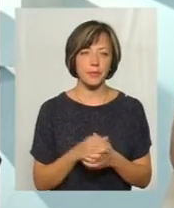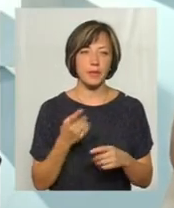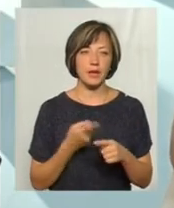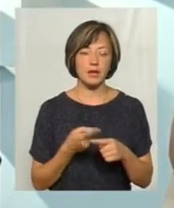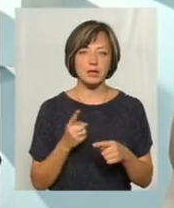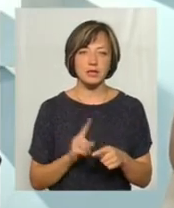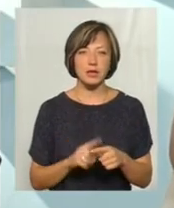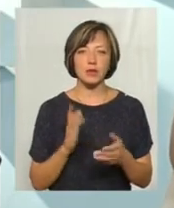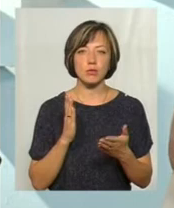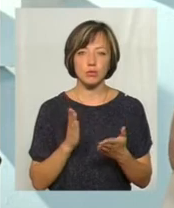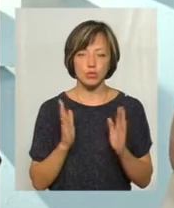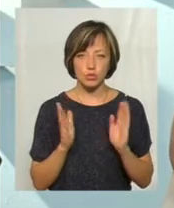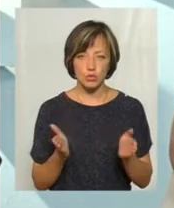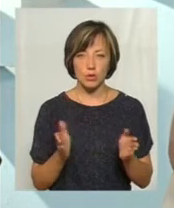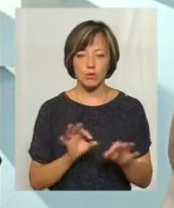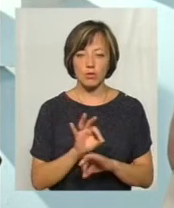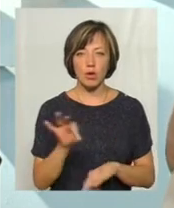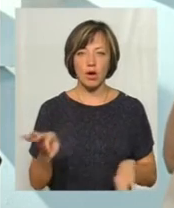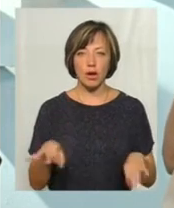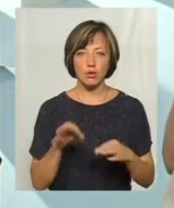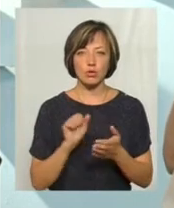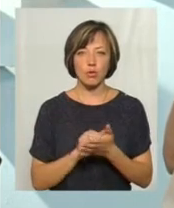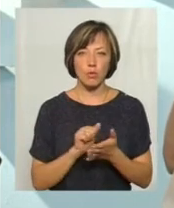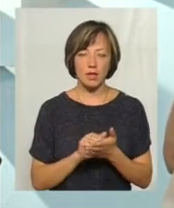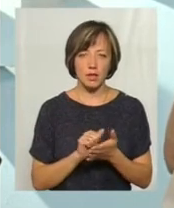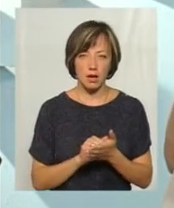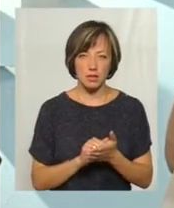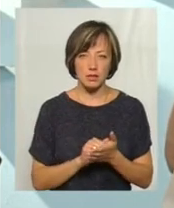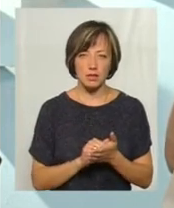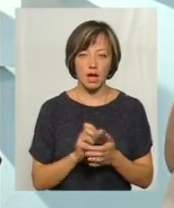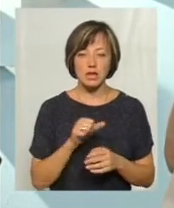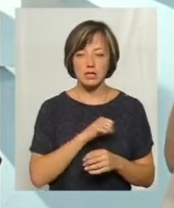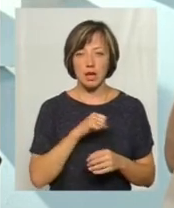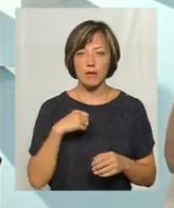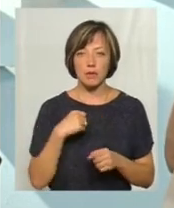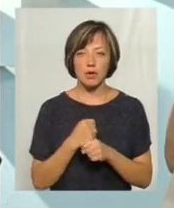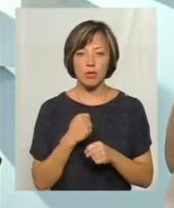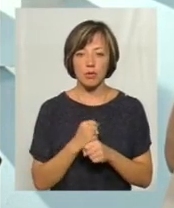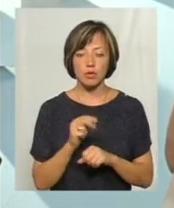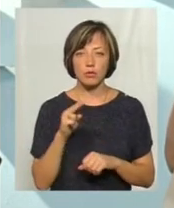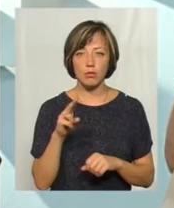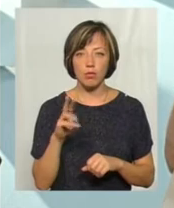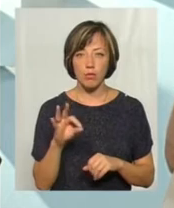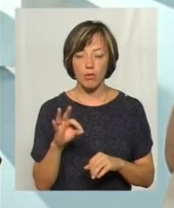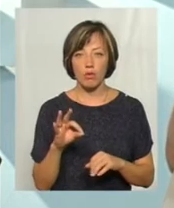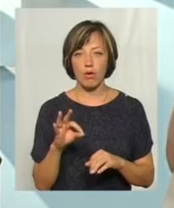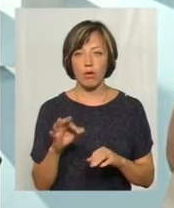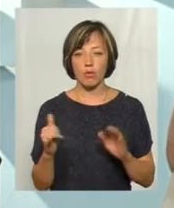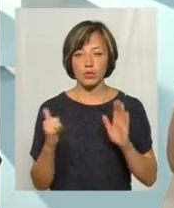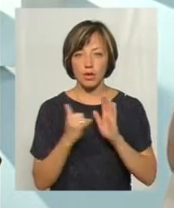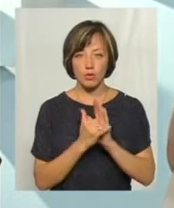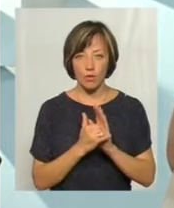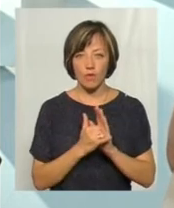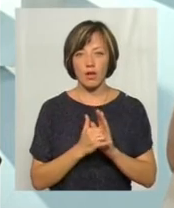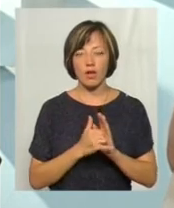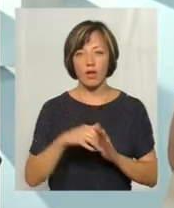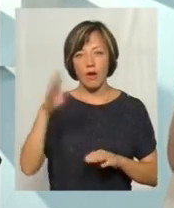буде обусловлено проєктною документацією. А самі роботи по монтажу водомірного вузла, я вже казав,